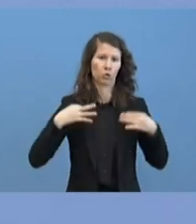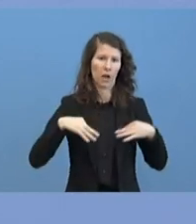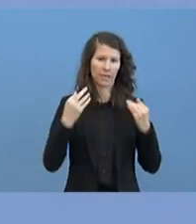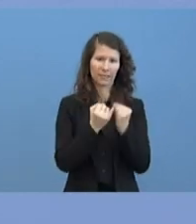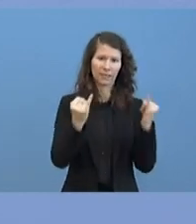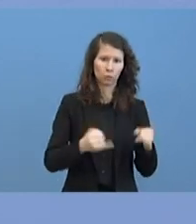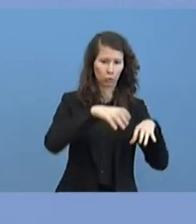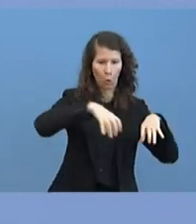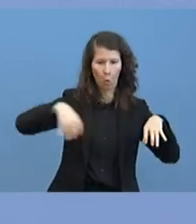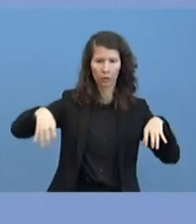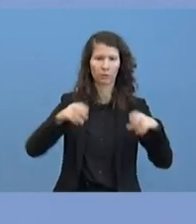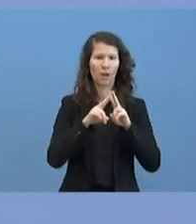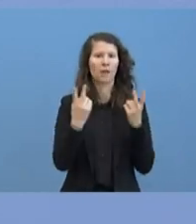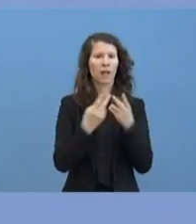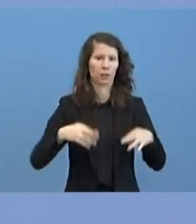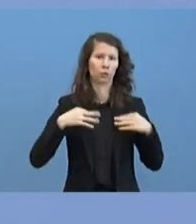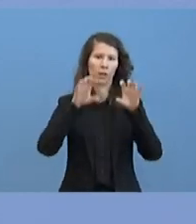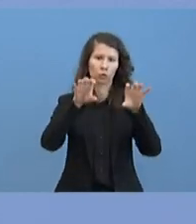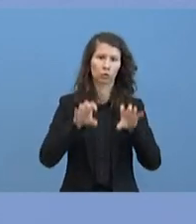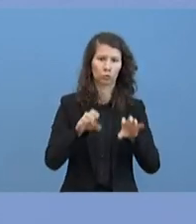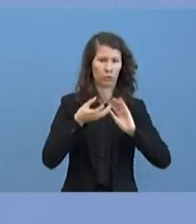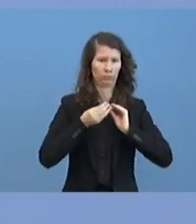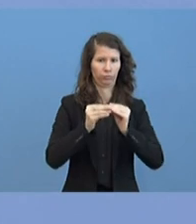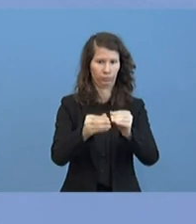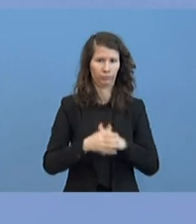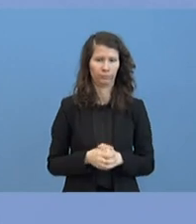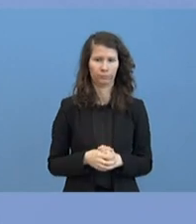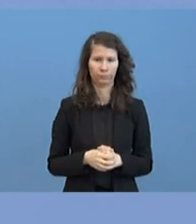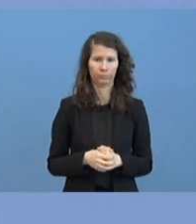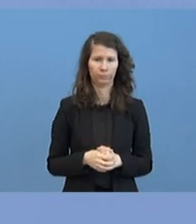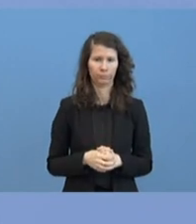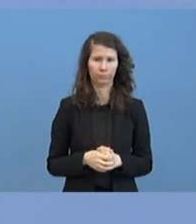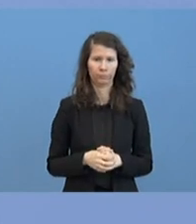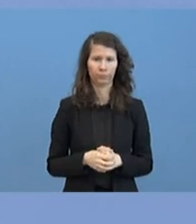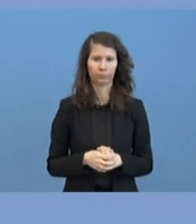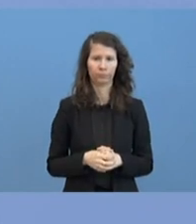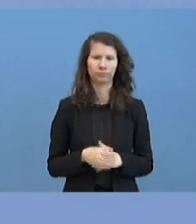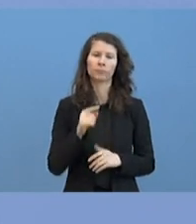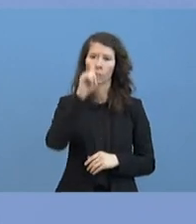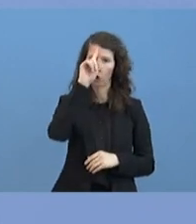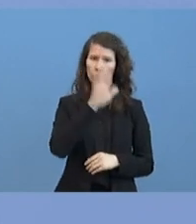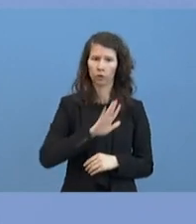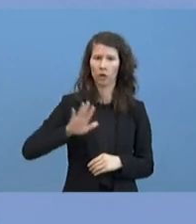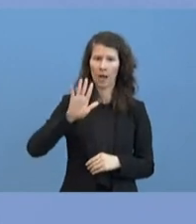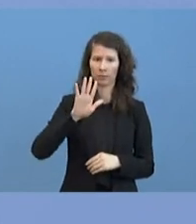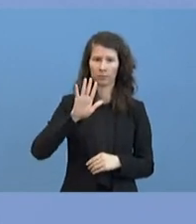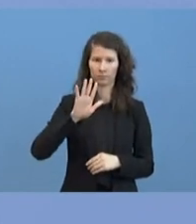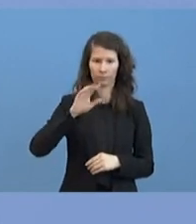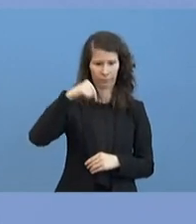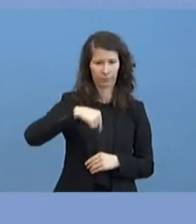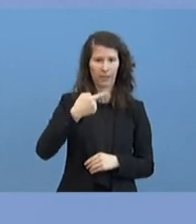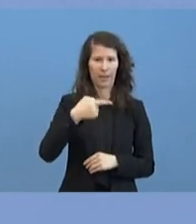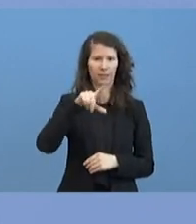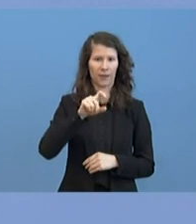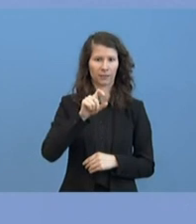Weltgesundheitsinstitutionen, Weltgesundheitsstrukturen gearbeitet. Das war insbesondere auch ein Thema, das Deutschland in unserer G20-Präsidentschaft